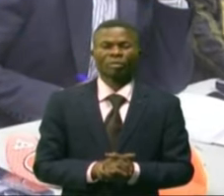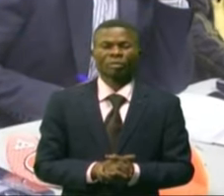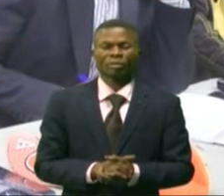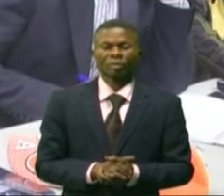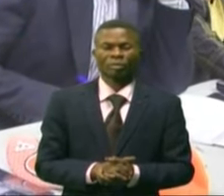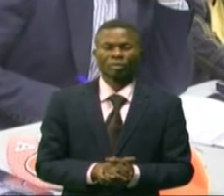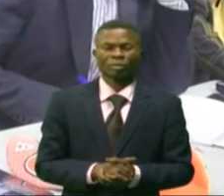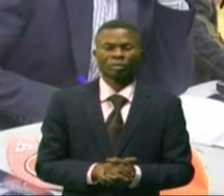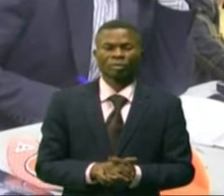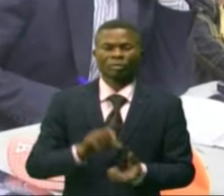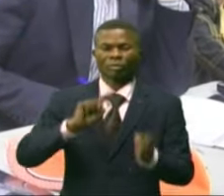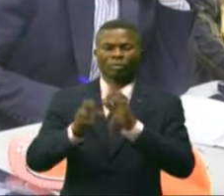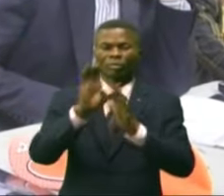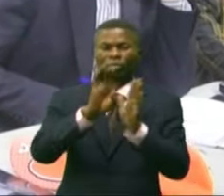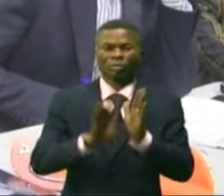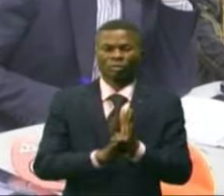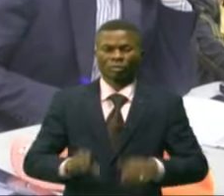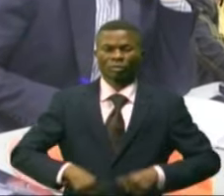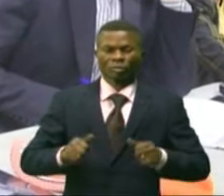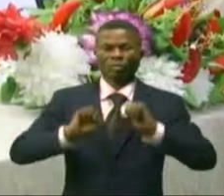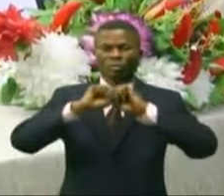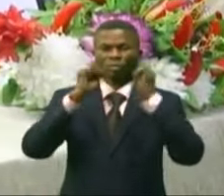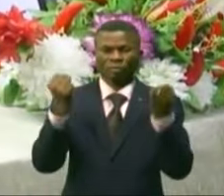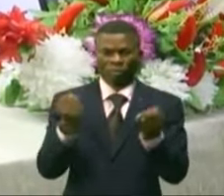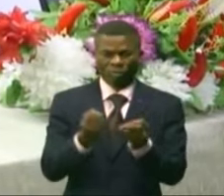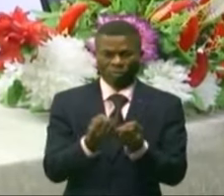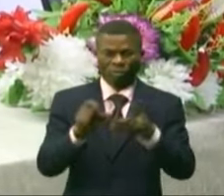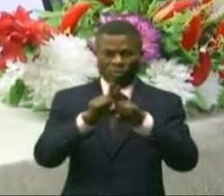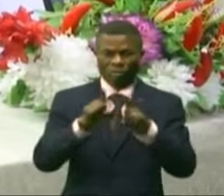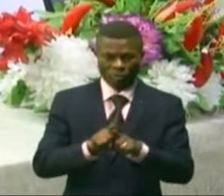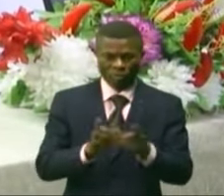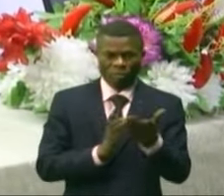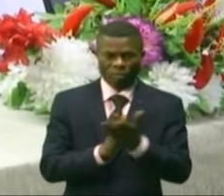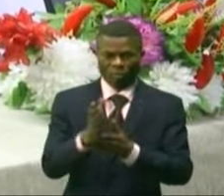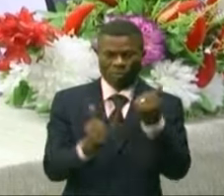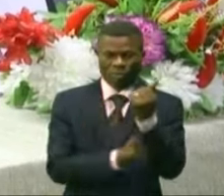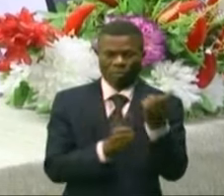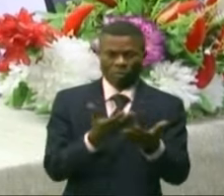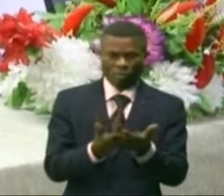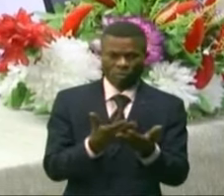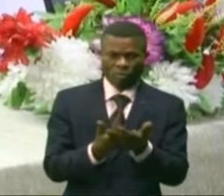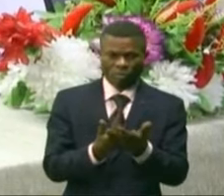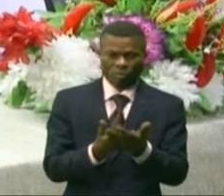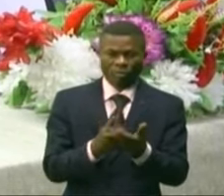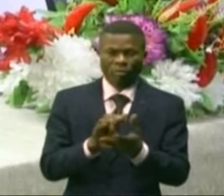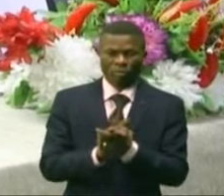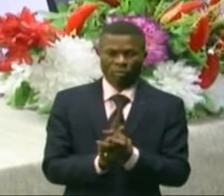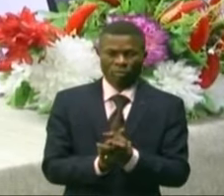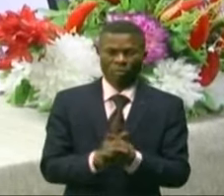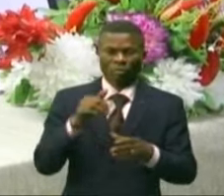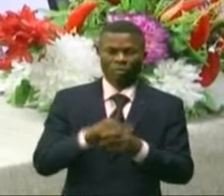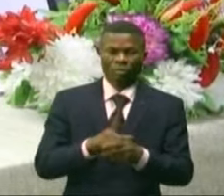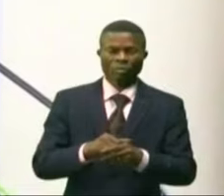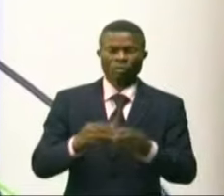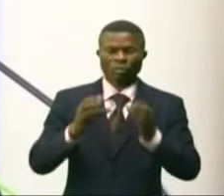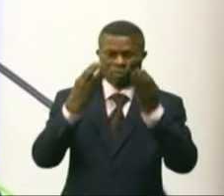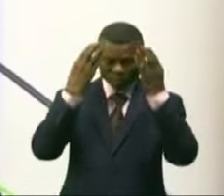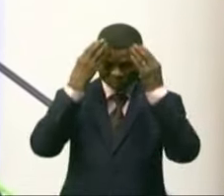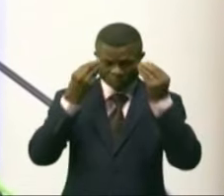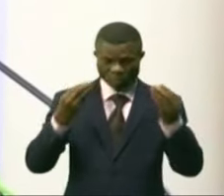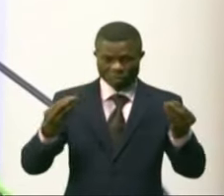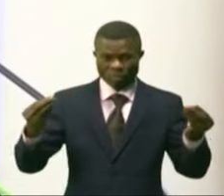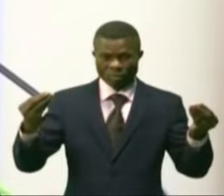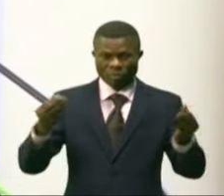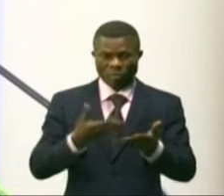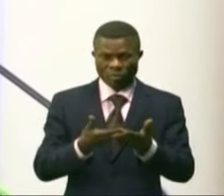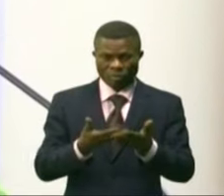L'amélioration des conditions des vies sociales et l'emploi pour un grand nombre. Deux concepts clés dont les résultats sont tributaires